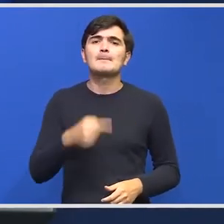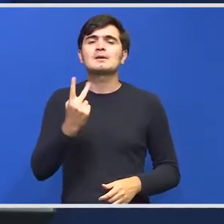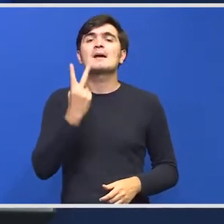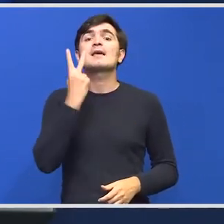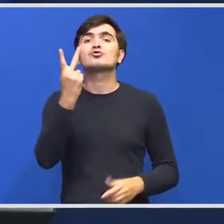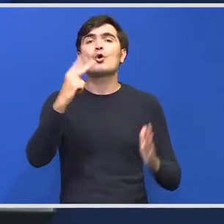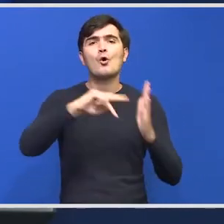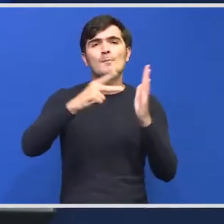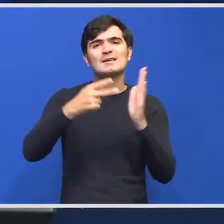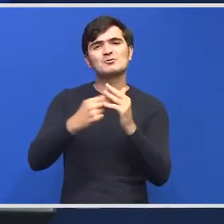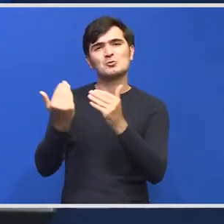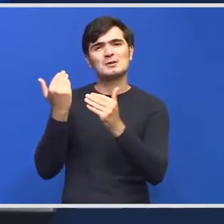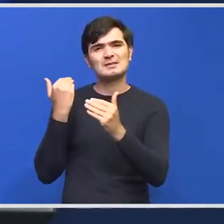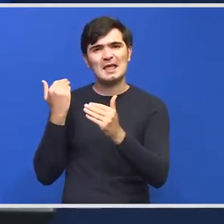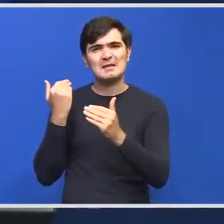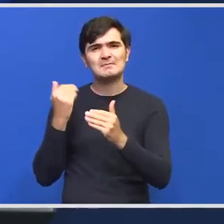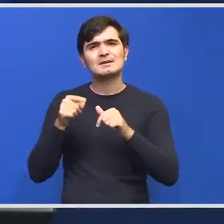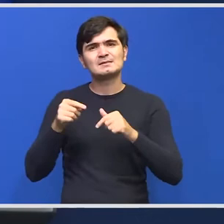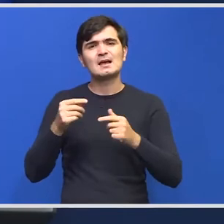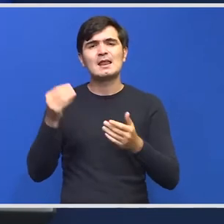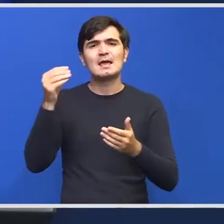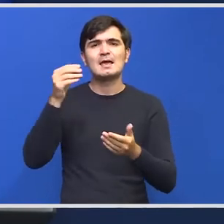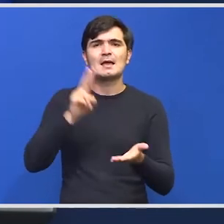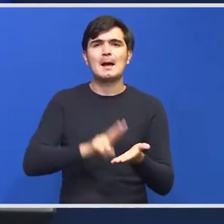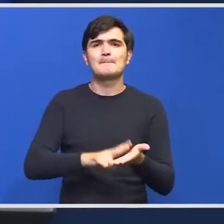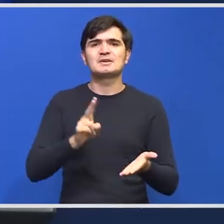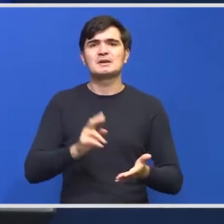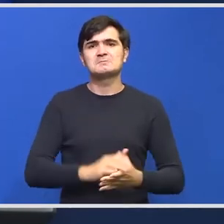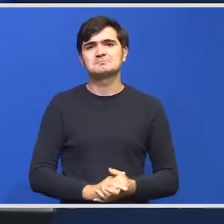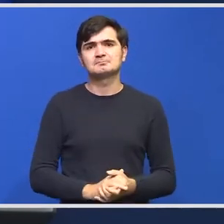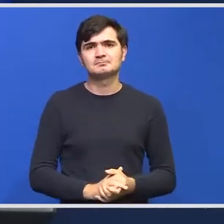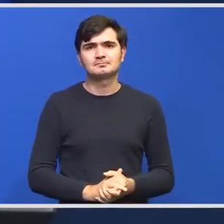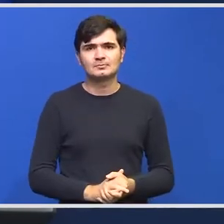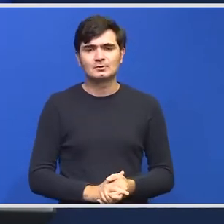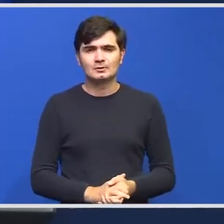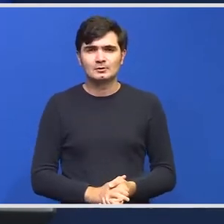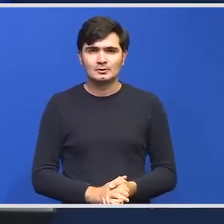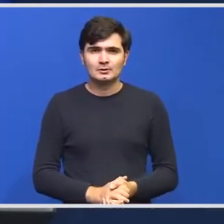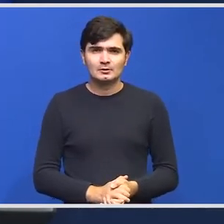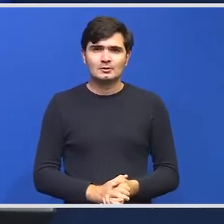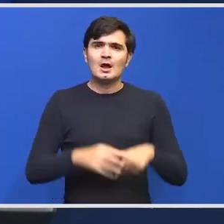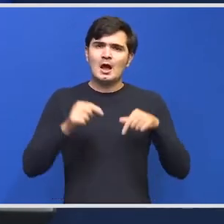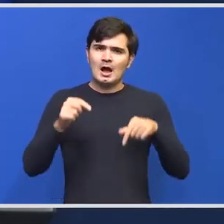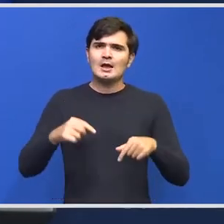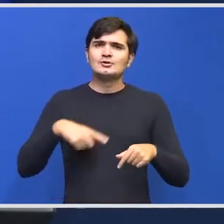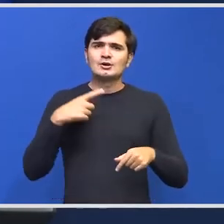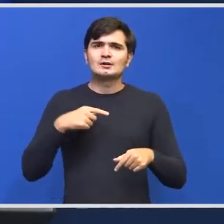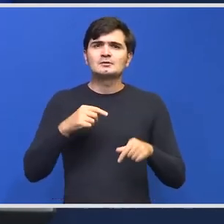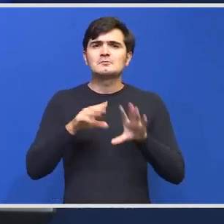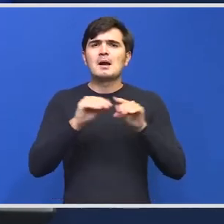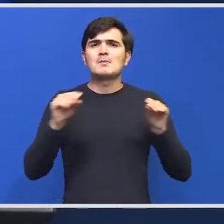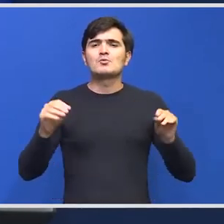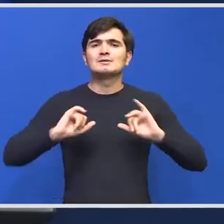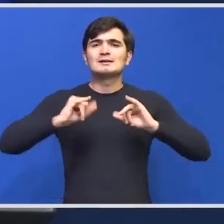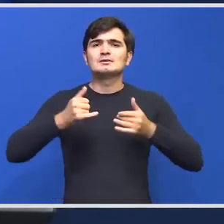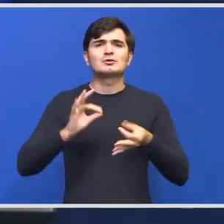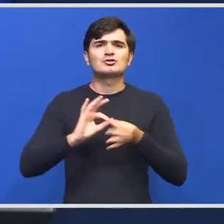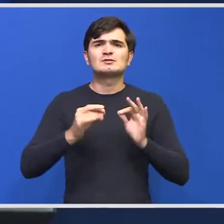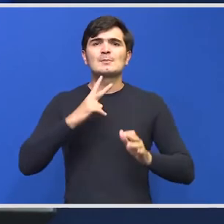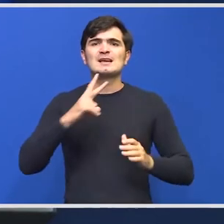pe care în cele mai multe cazuri să le punem în operă. Aici sunt încadrate următoarele situații.